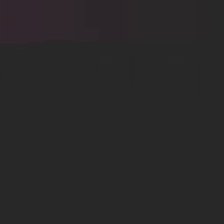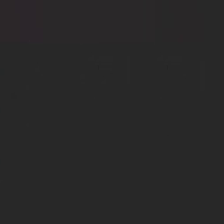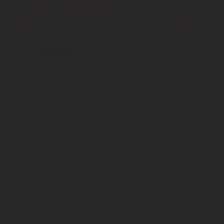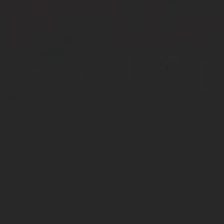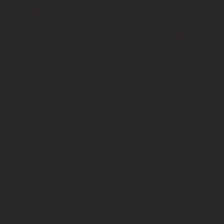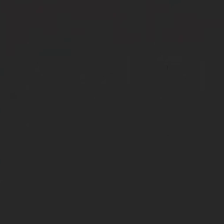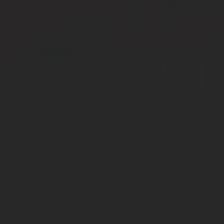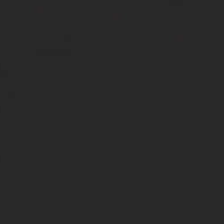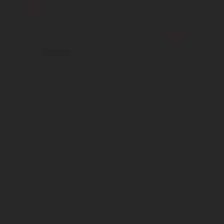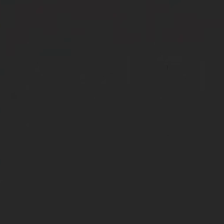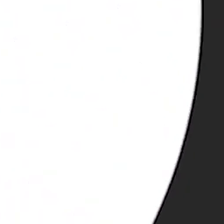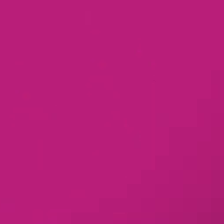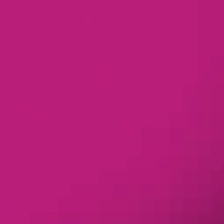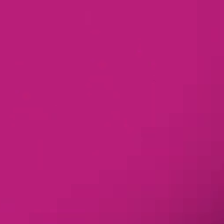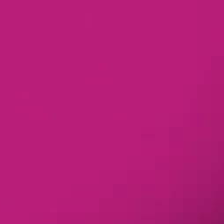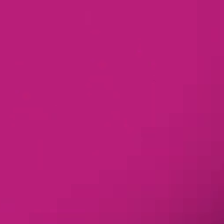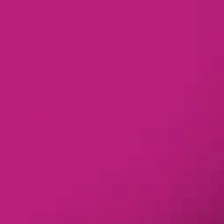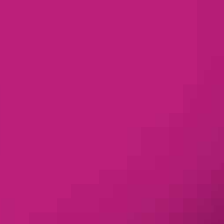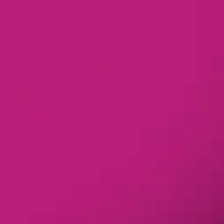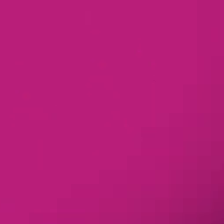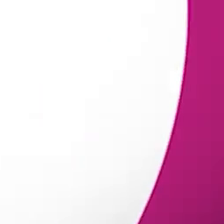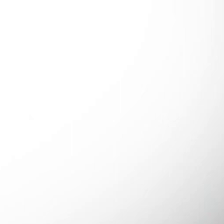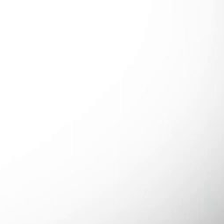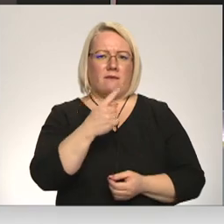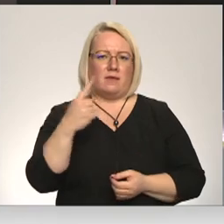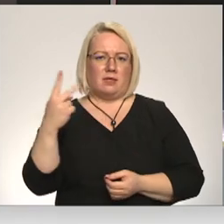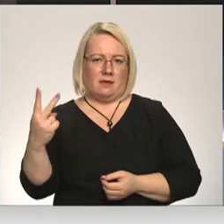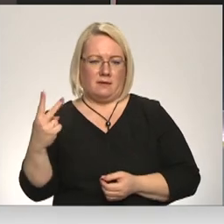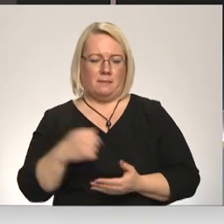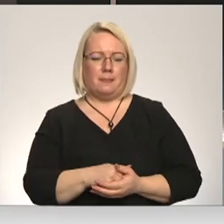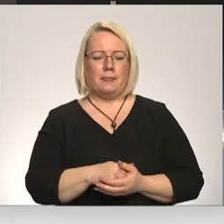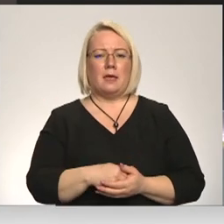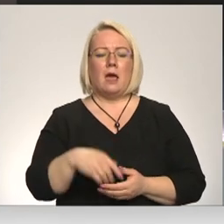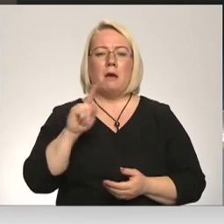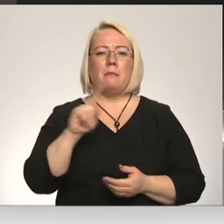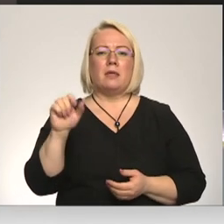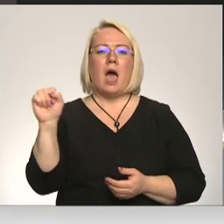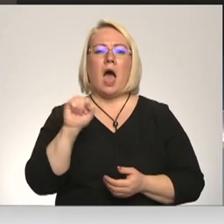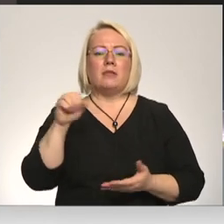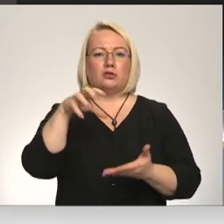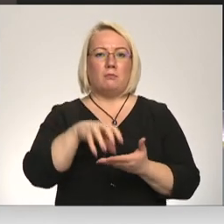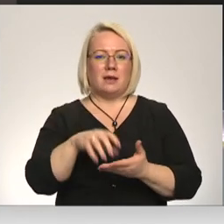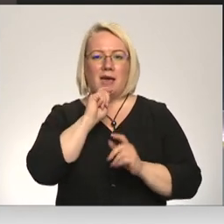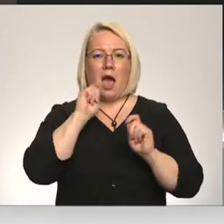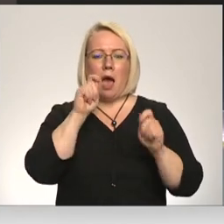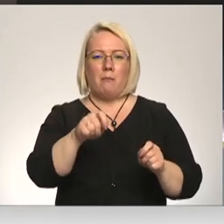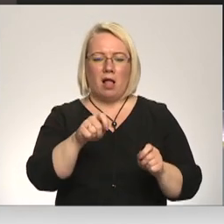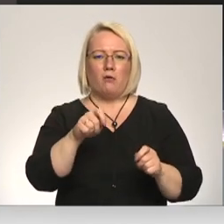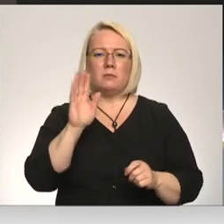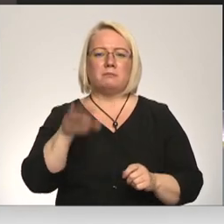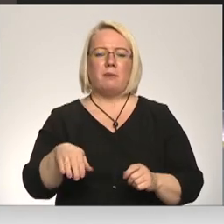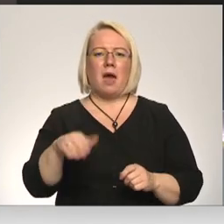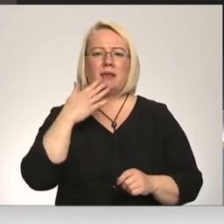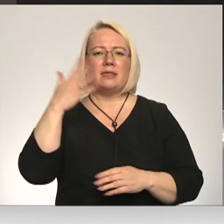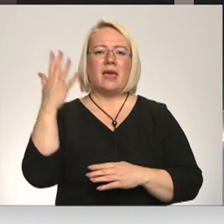Re! Viss ēters ir te! Bet tāda ažbāzē abalvojums par teicamu dienestu